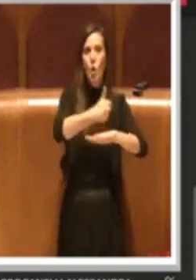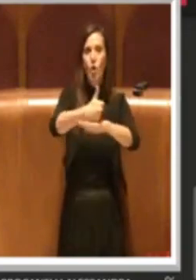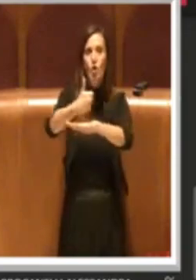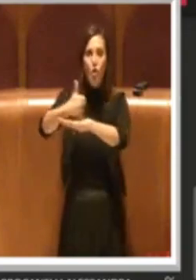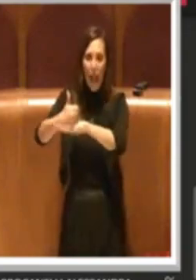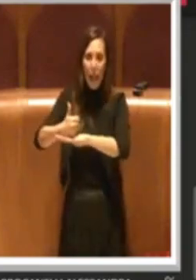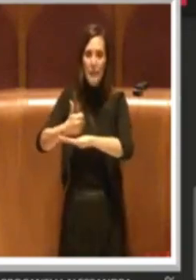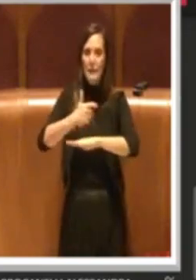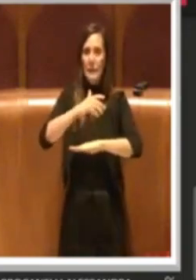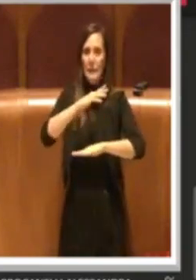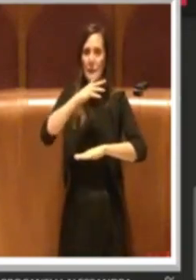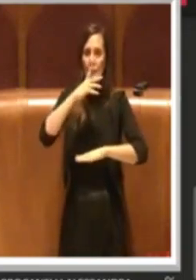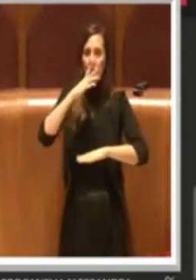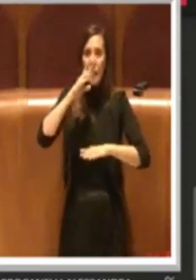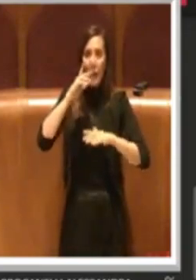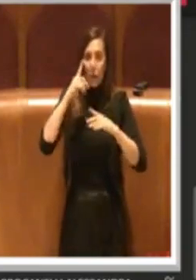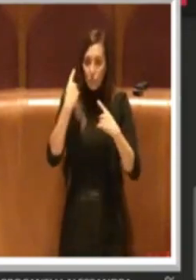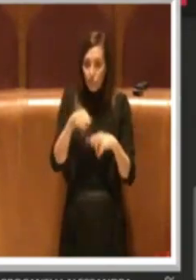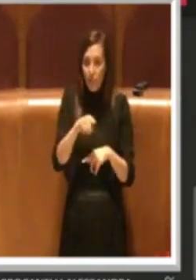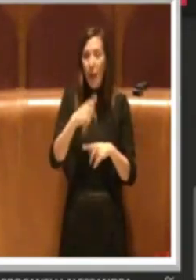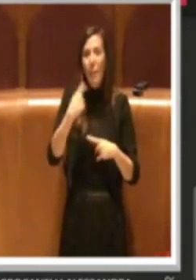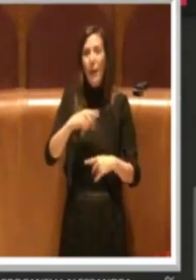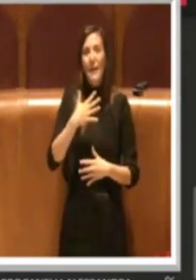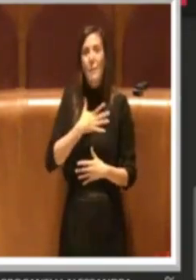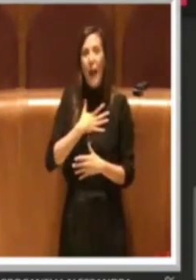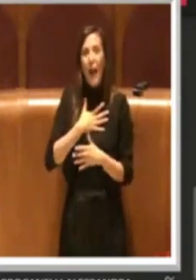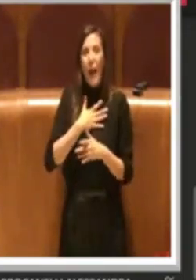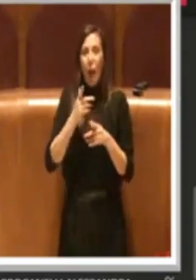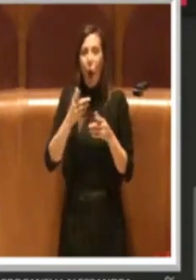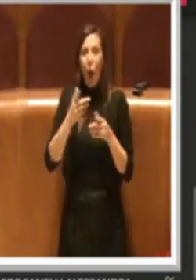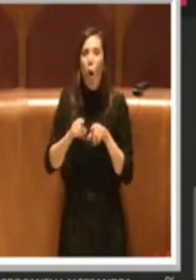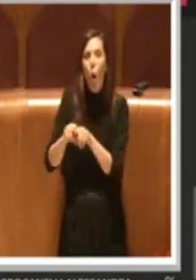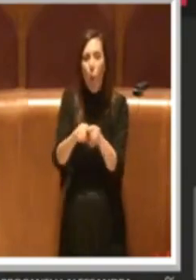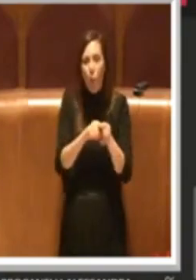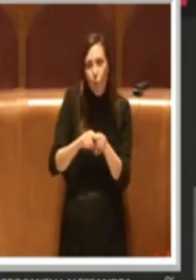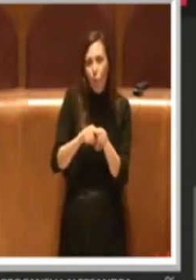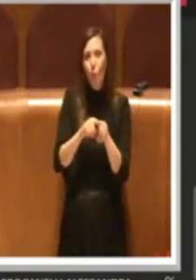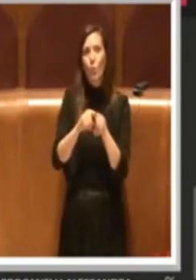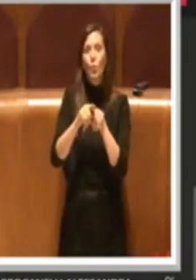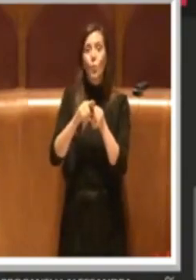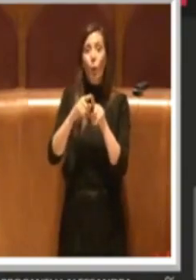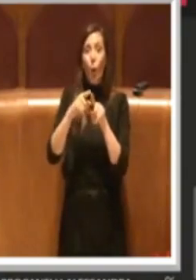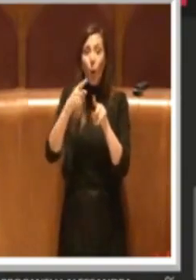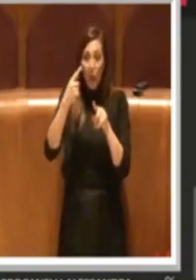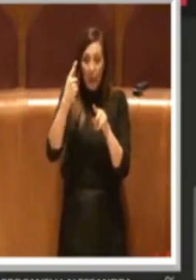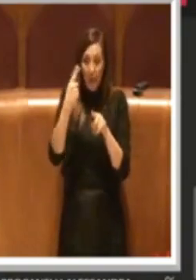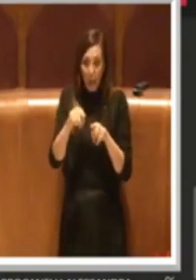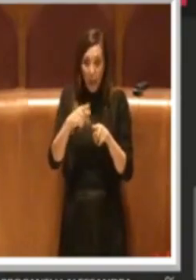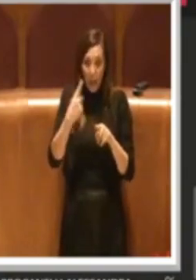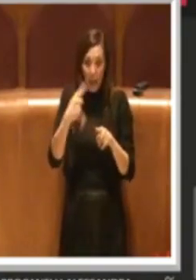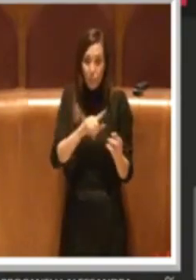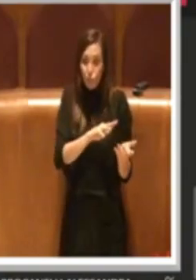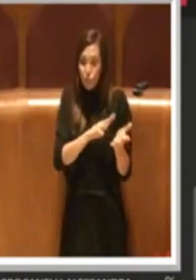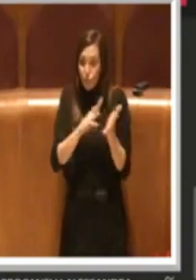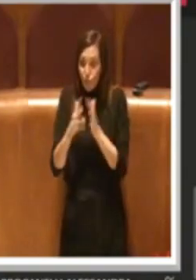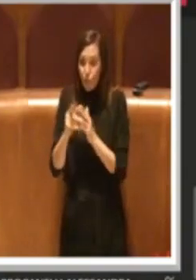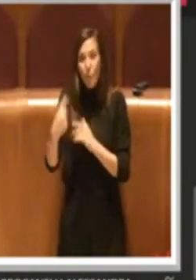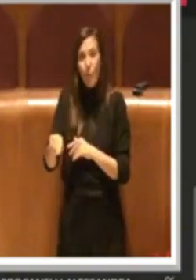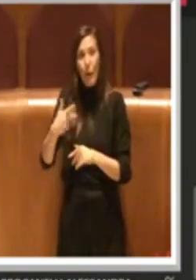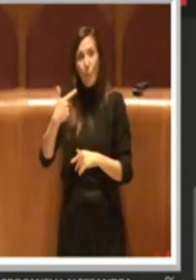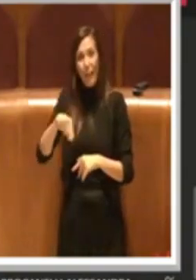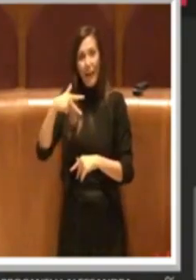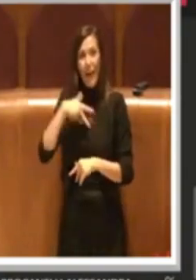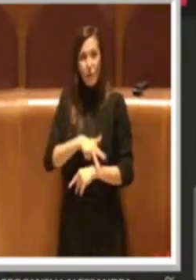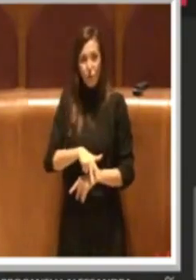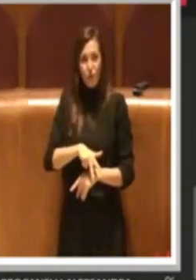nell'interesse del bene comune e delle attività produttive che concorrono poi al benessere della società. Quindi mi spiace,